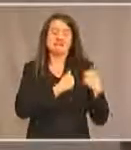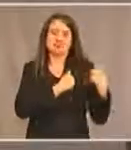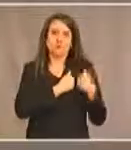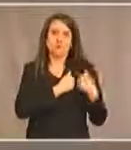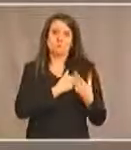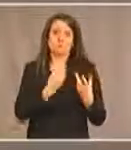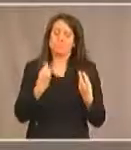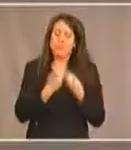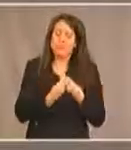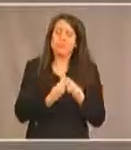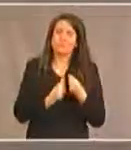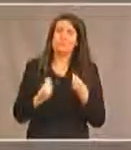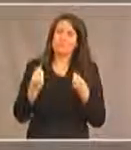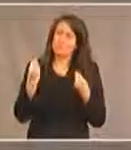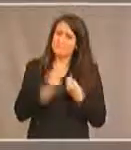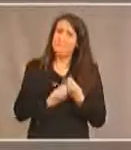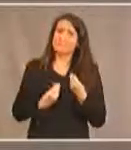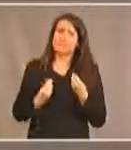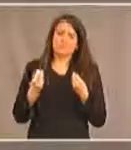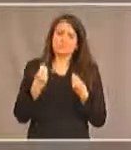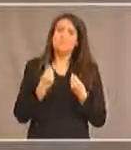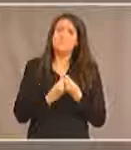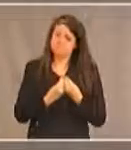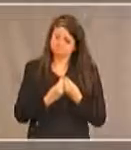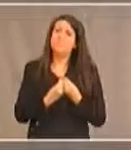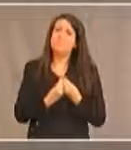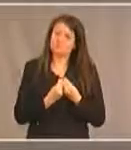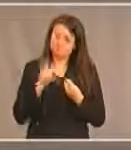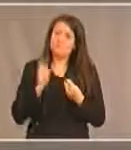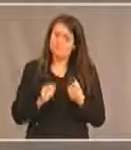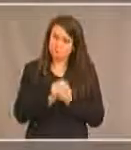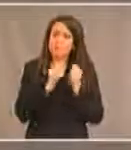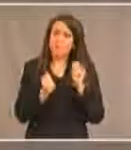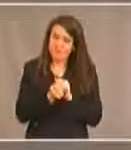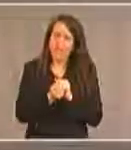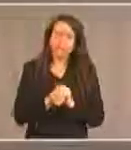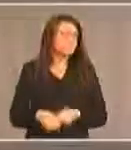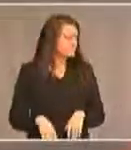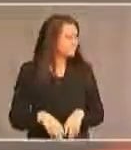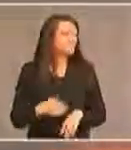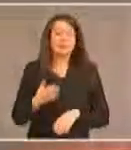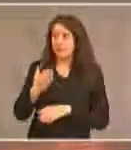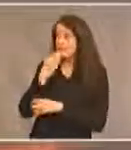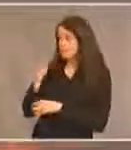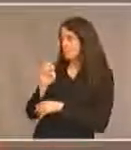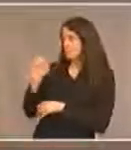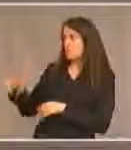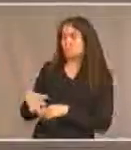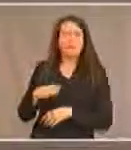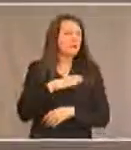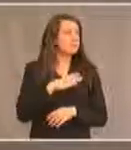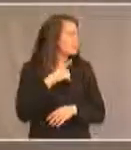reste beaucoup beaucoup de choses à faire merci Wendell question pour Sharon